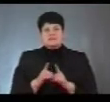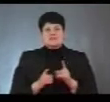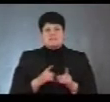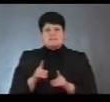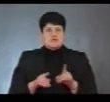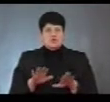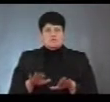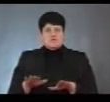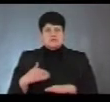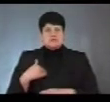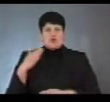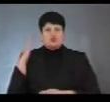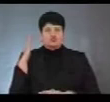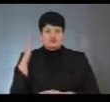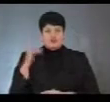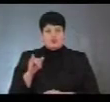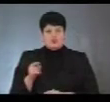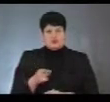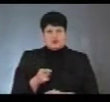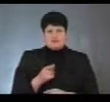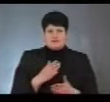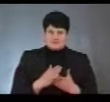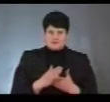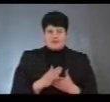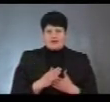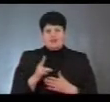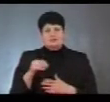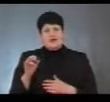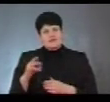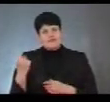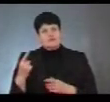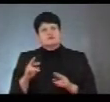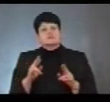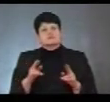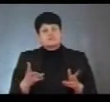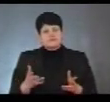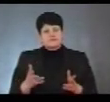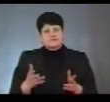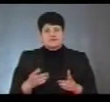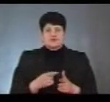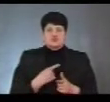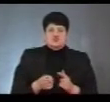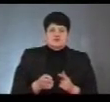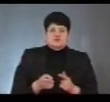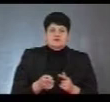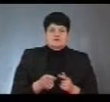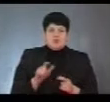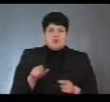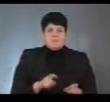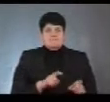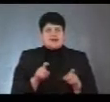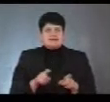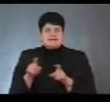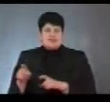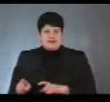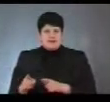місце голосування. Саме у Тернополі чи є дані щодо області? І, власне, чи це люди-переселенці, чи, може, ті,